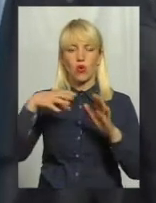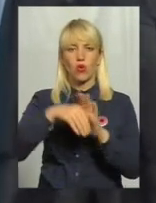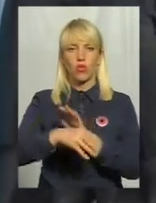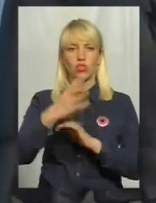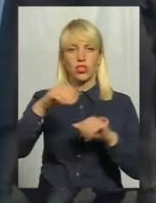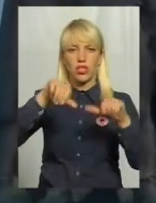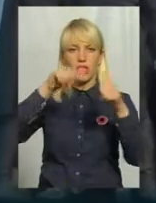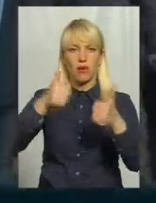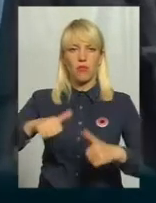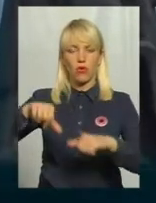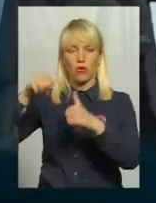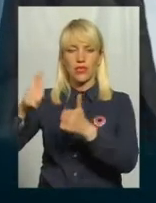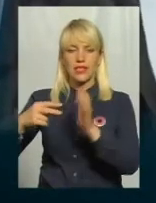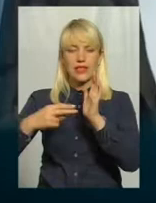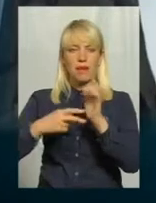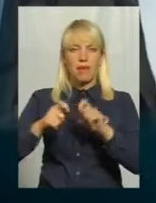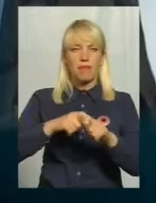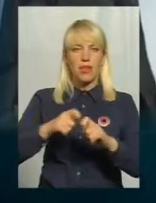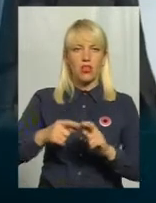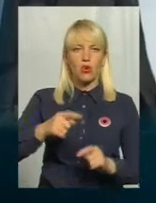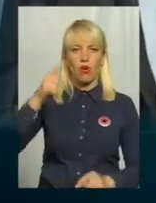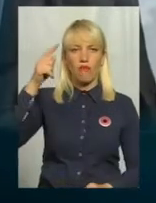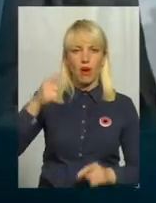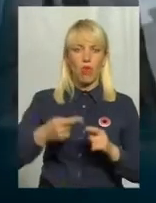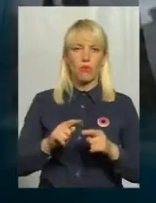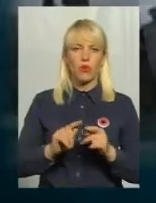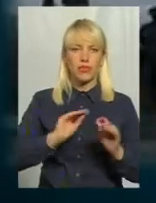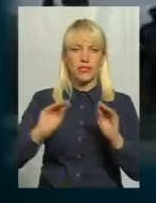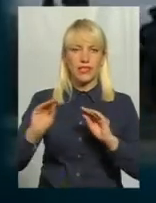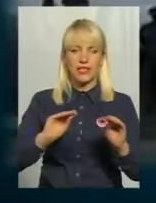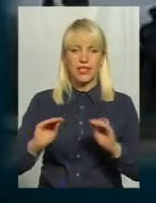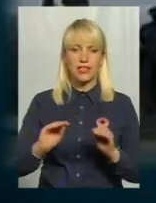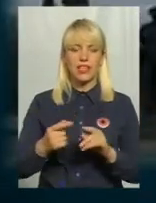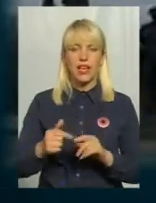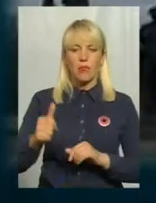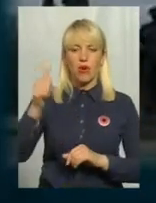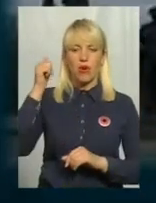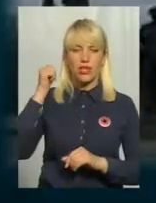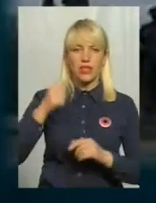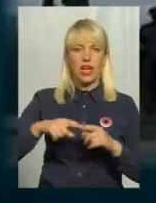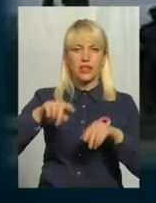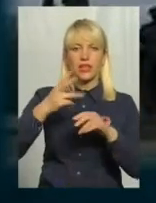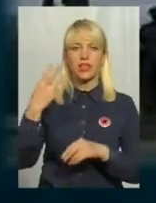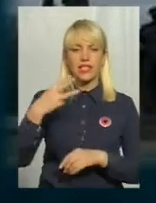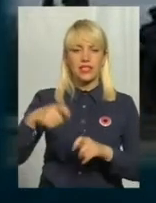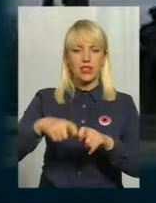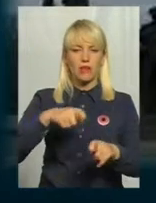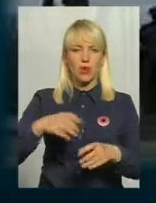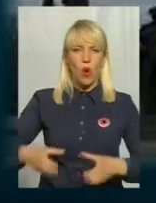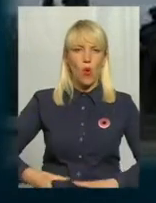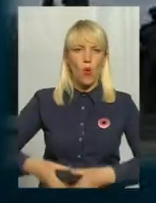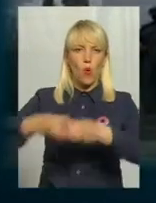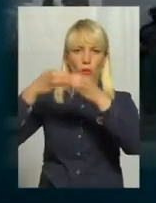-семиметрова композиція, яка складається з трьох солдатів та партизана. Позаду фігур бійців – 30-метровий обеліск, виконаний в Титані,